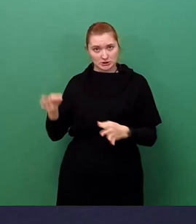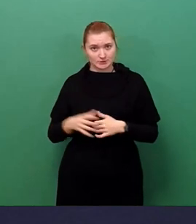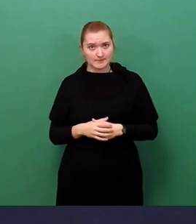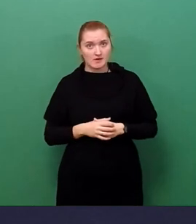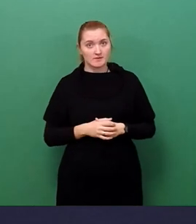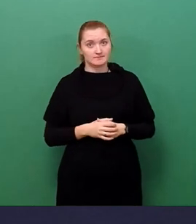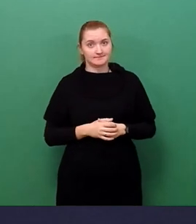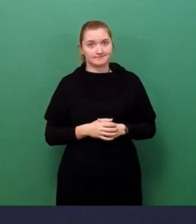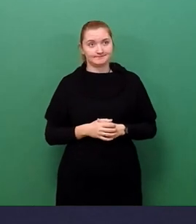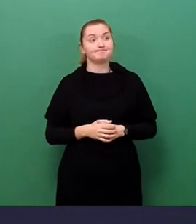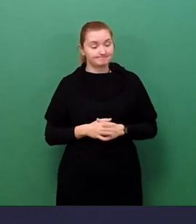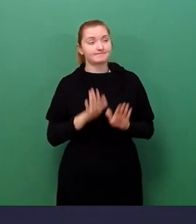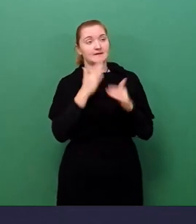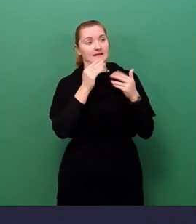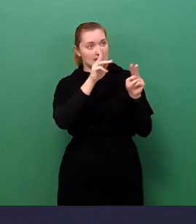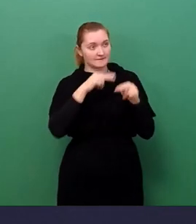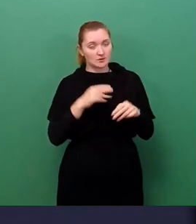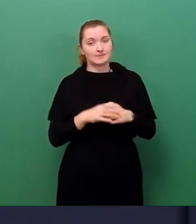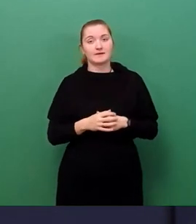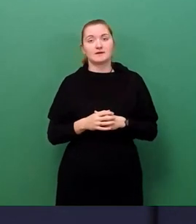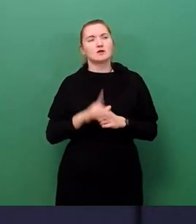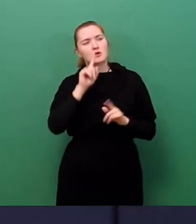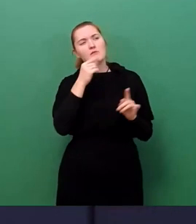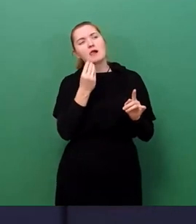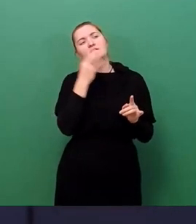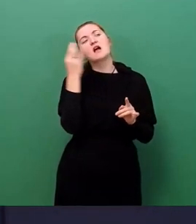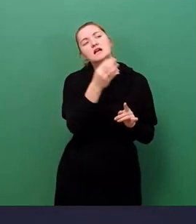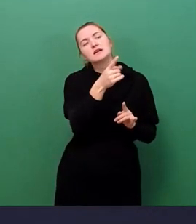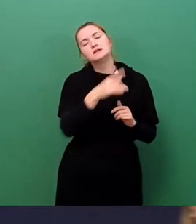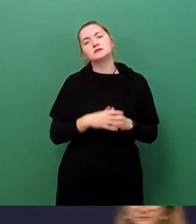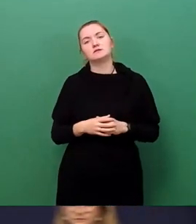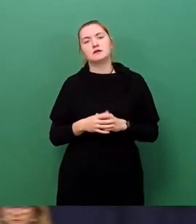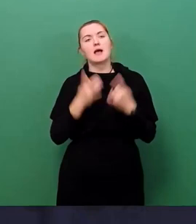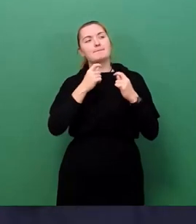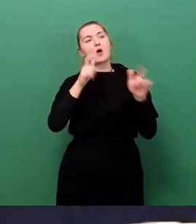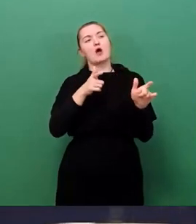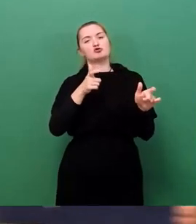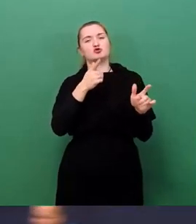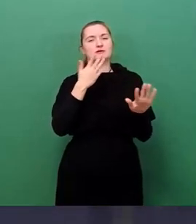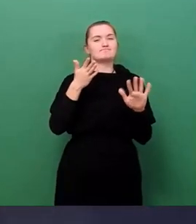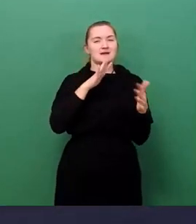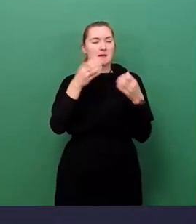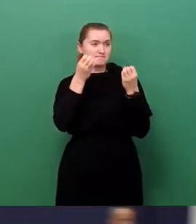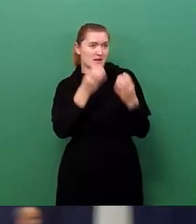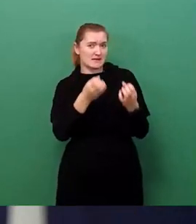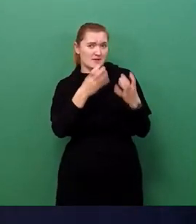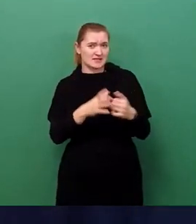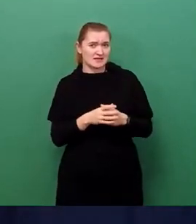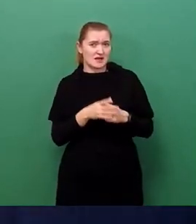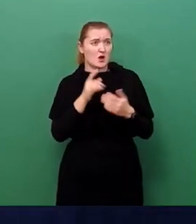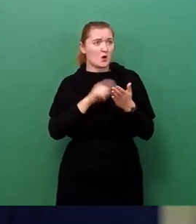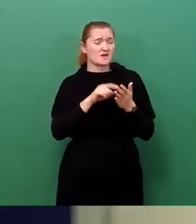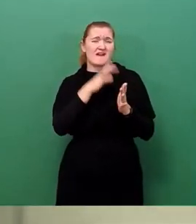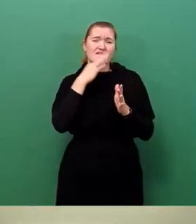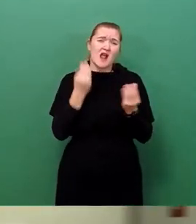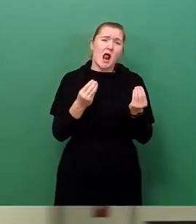Vielen Dank für die Beantwortung der Frage. Erlauben Sie mir noch eine Nachfrage. Im Bauausschuss kommt es ja durchaus öfter mal vor, dass aufgrund der Fülle der Tagesordnung auch